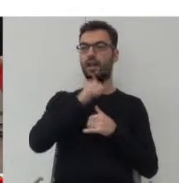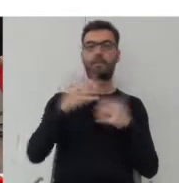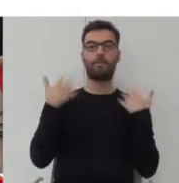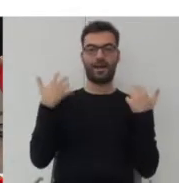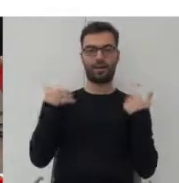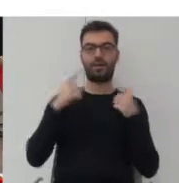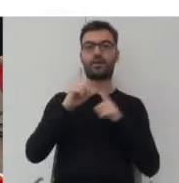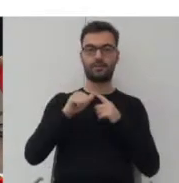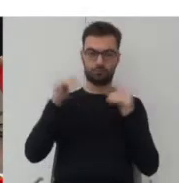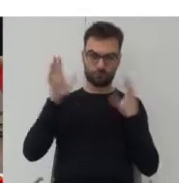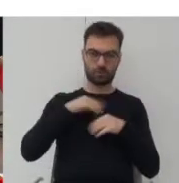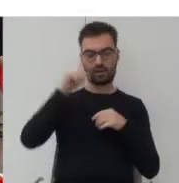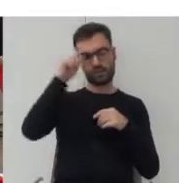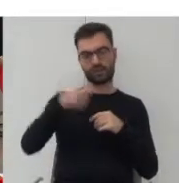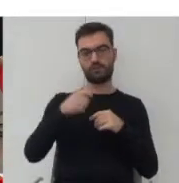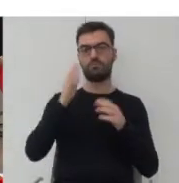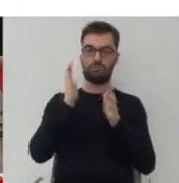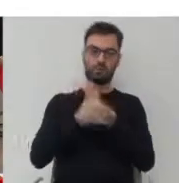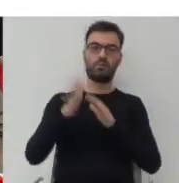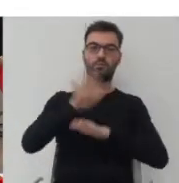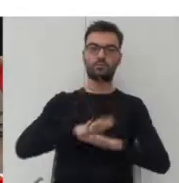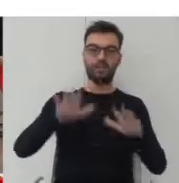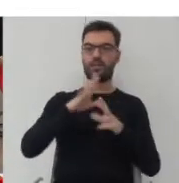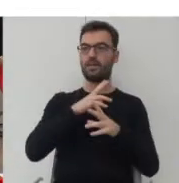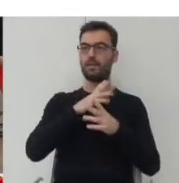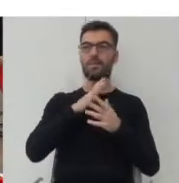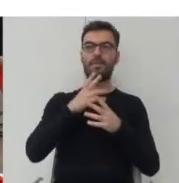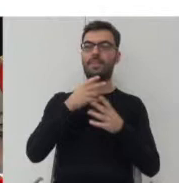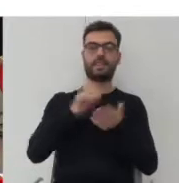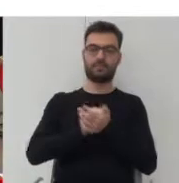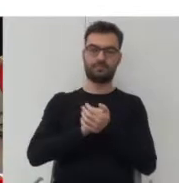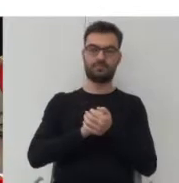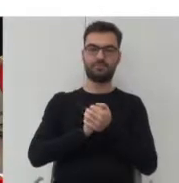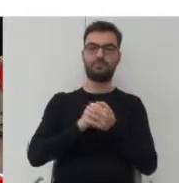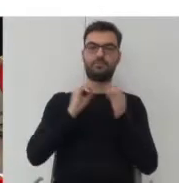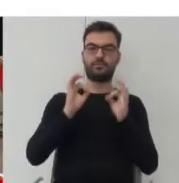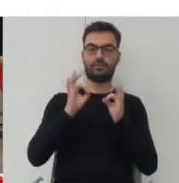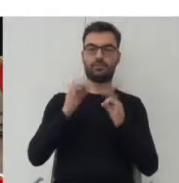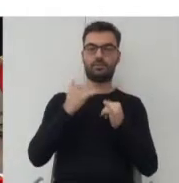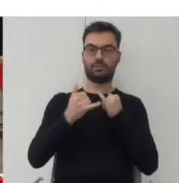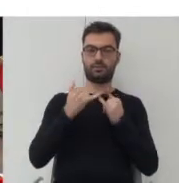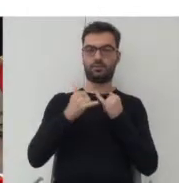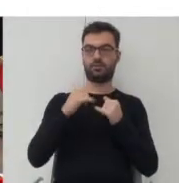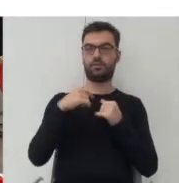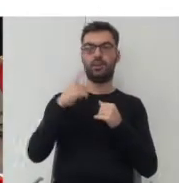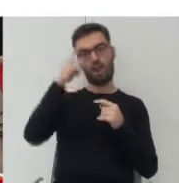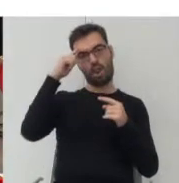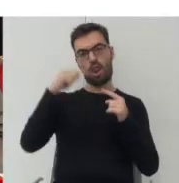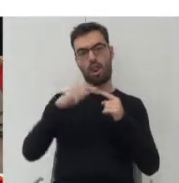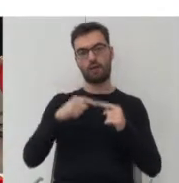ale można ją nazwać jako po prostu przestrzenią niezagospodarowaną. I teraz, jeżeli chodzi o całą legikę tego